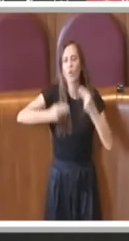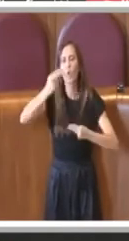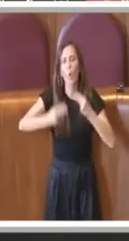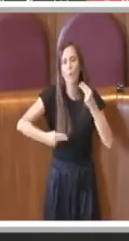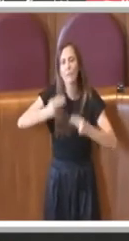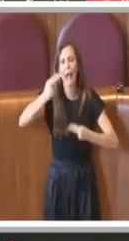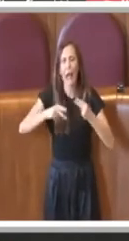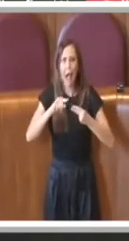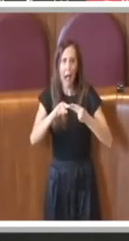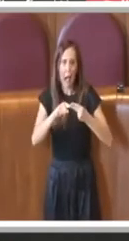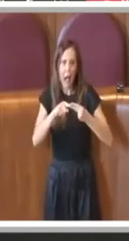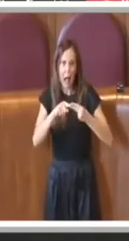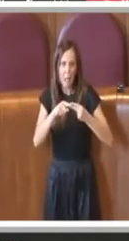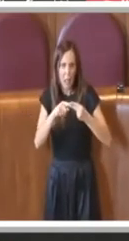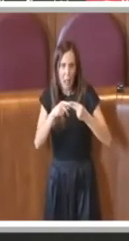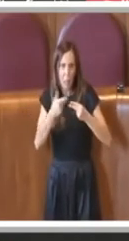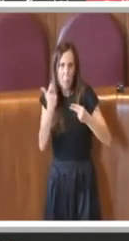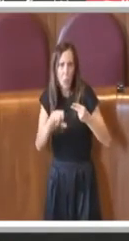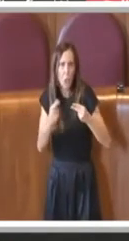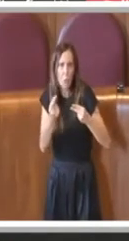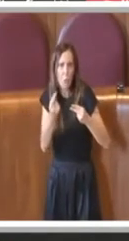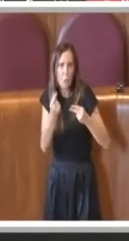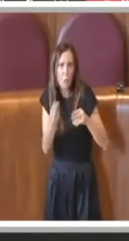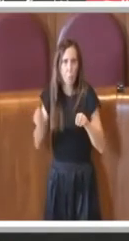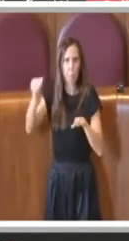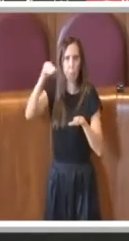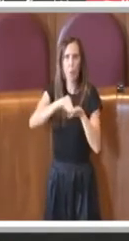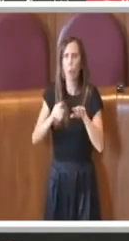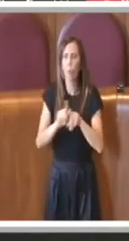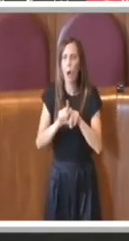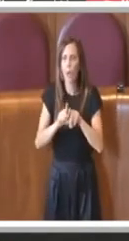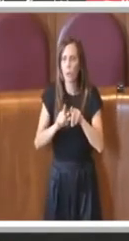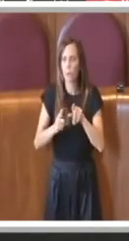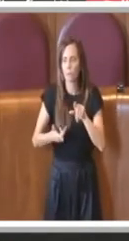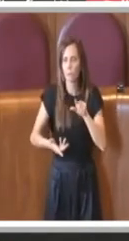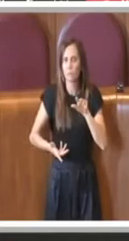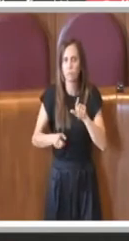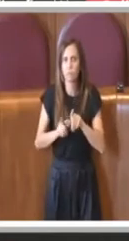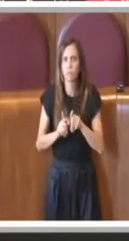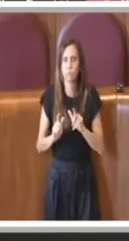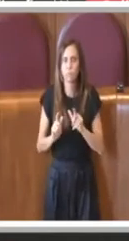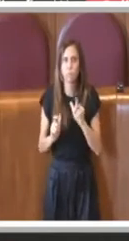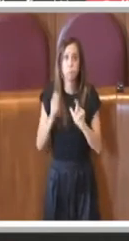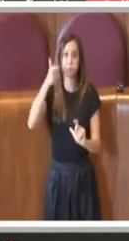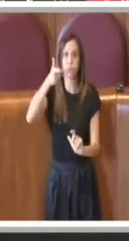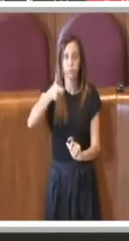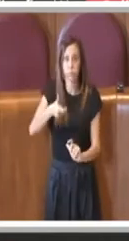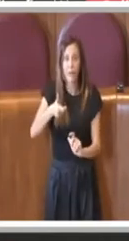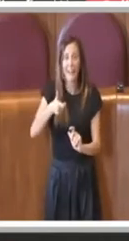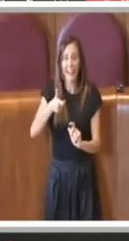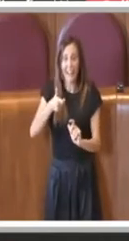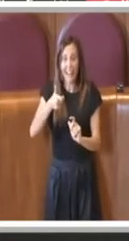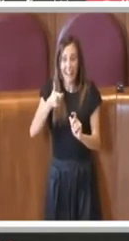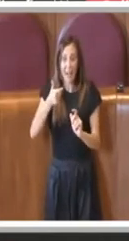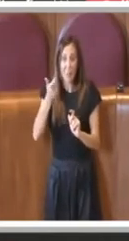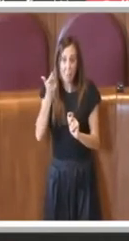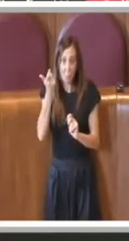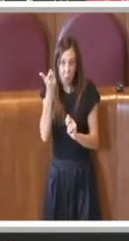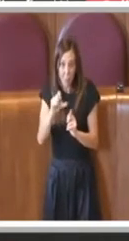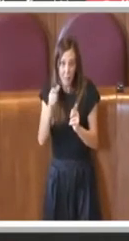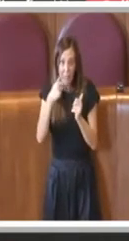valutato un pochino in più, era presto detto insomma, le motivazioni di fatto sono queste.